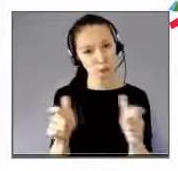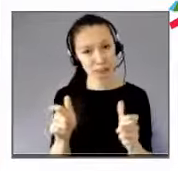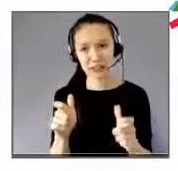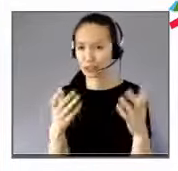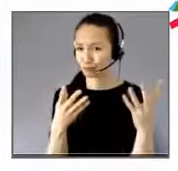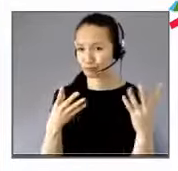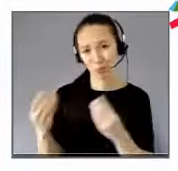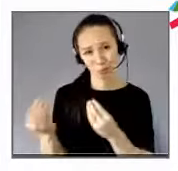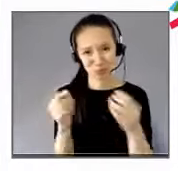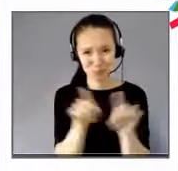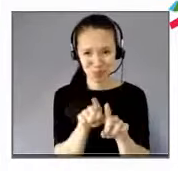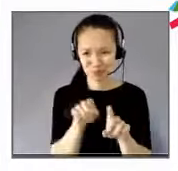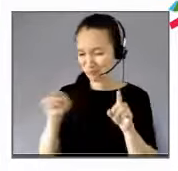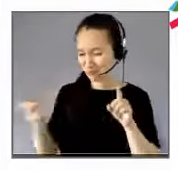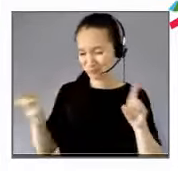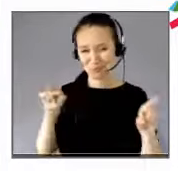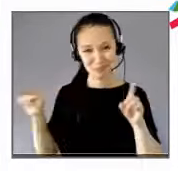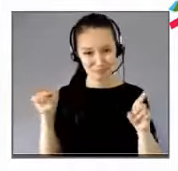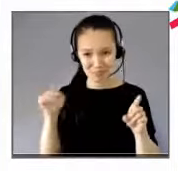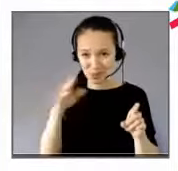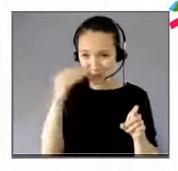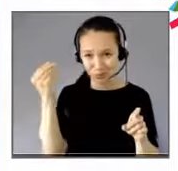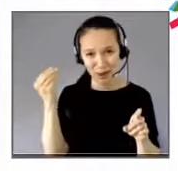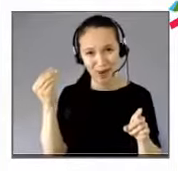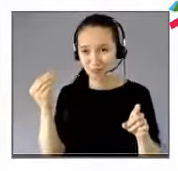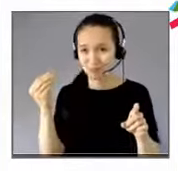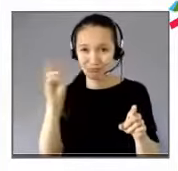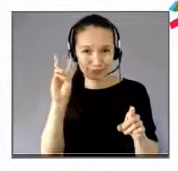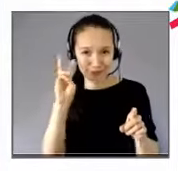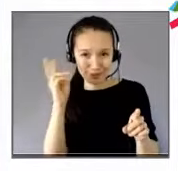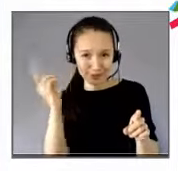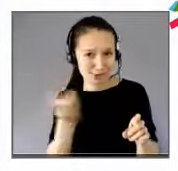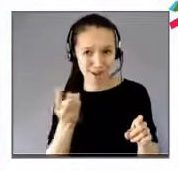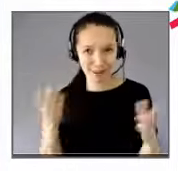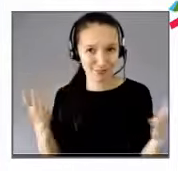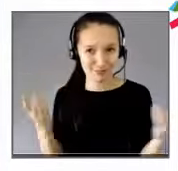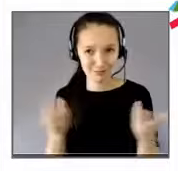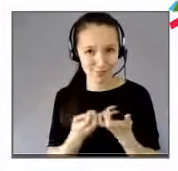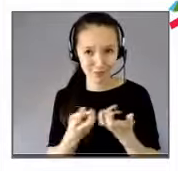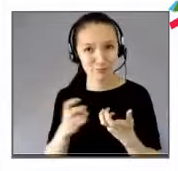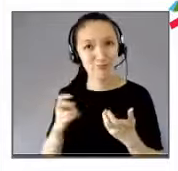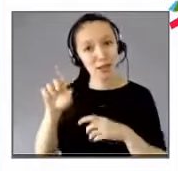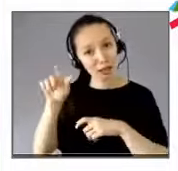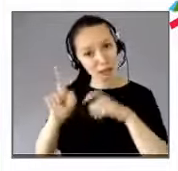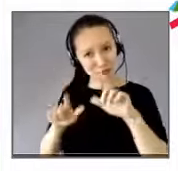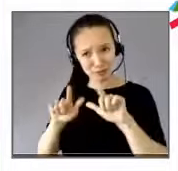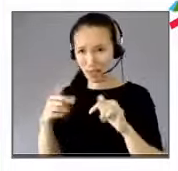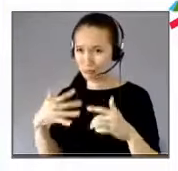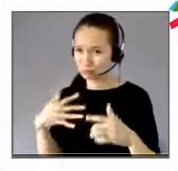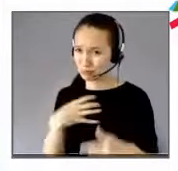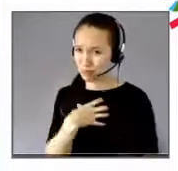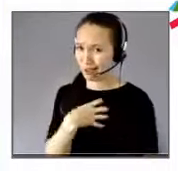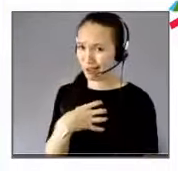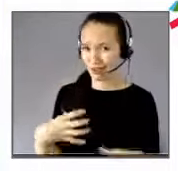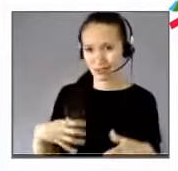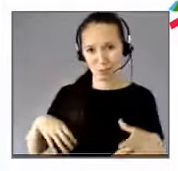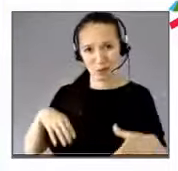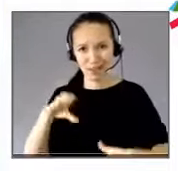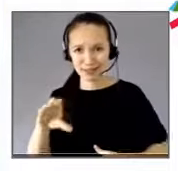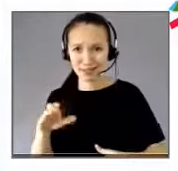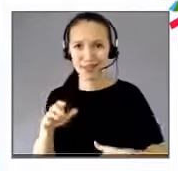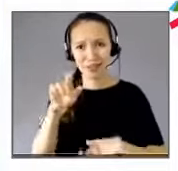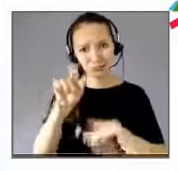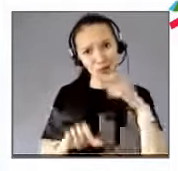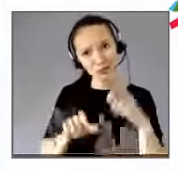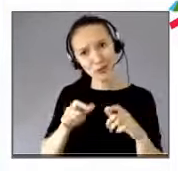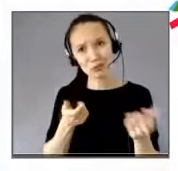population humaine moyenne. C'est-à que vous avez des gens extrêmement empathiques qui sont de formidables managers qui s'occupent et qui ont une